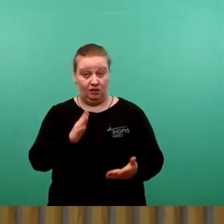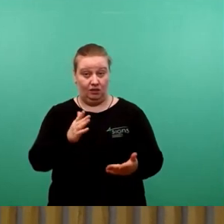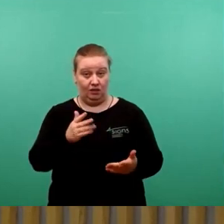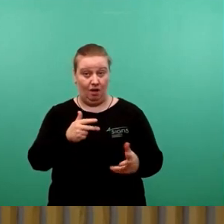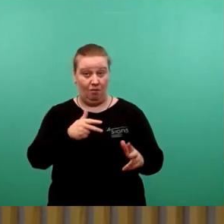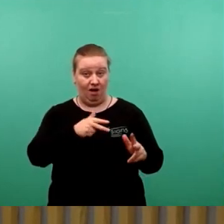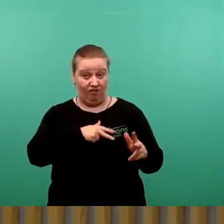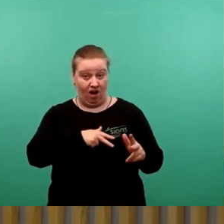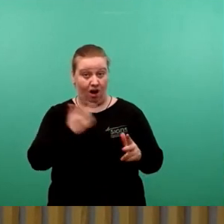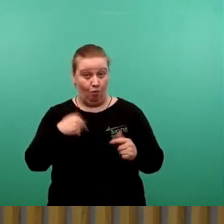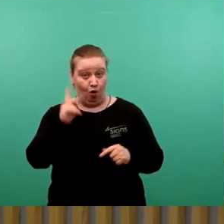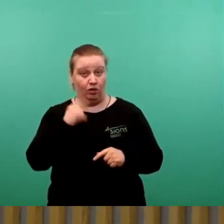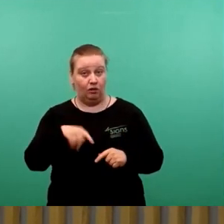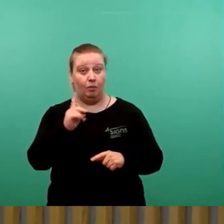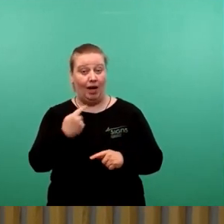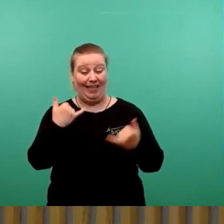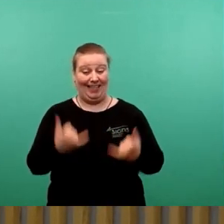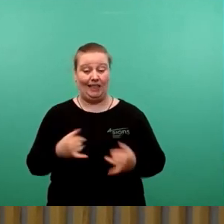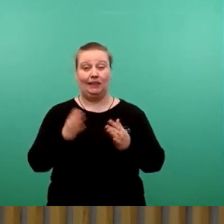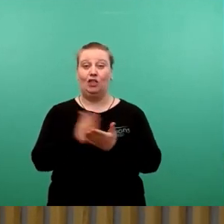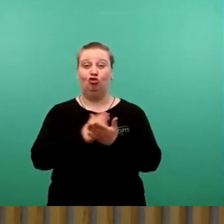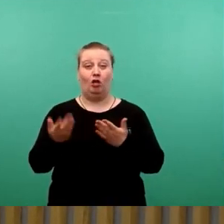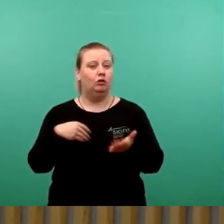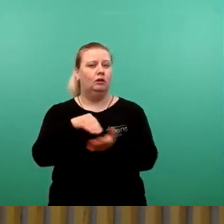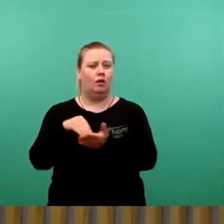mit der Beteiligung bei der jetzigen Entscheidung aus?